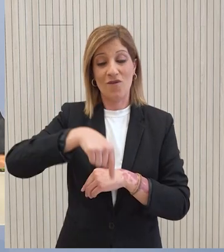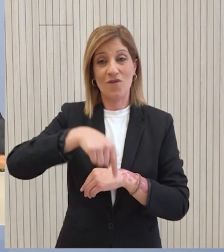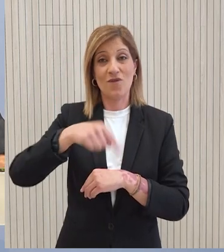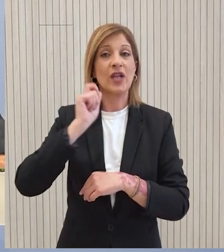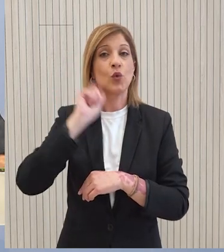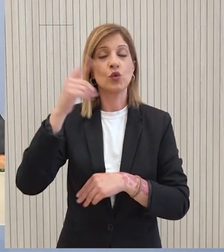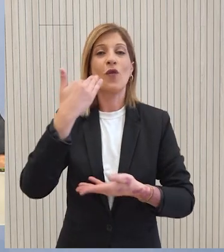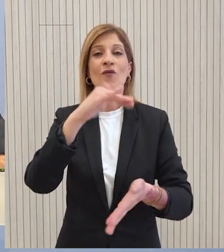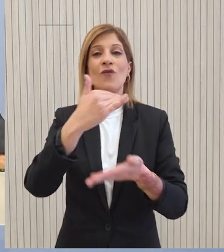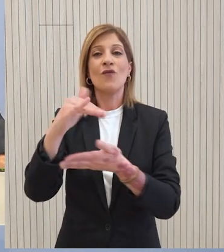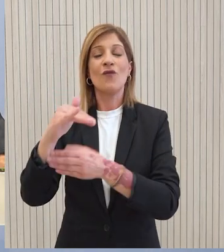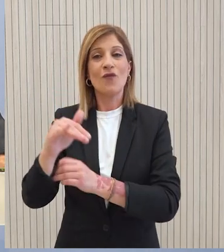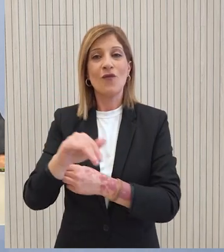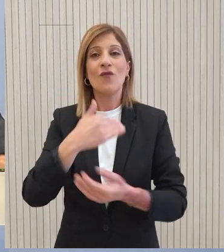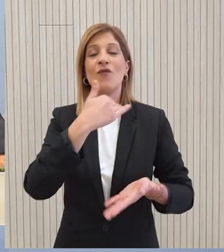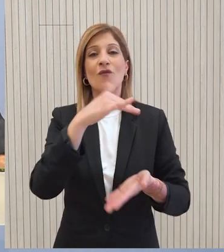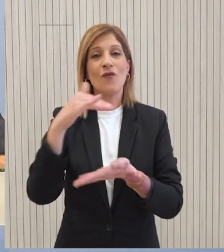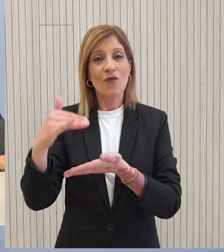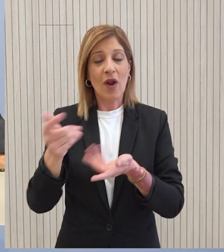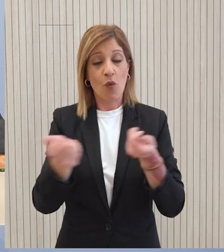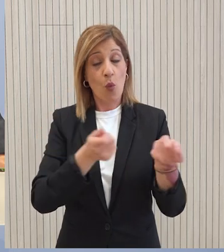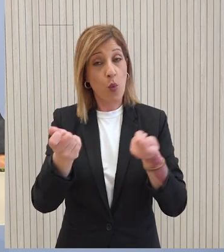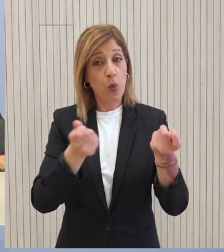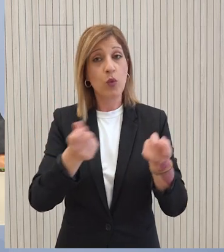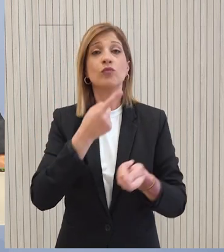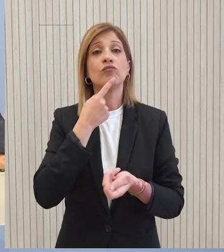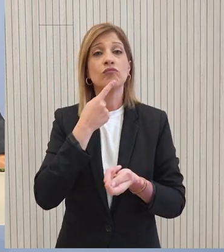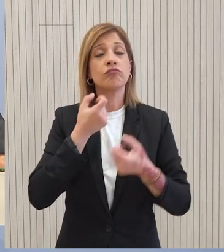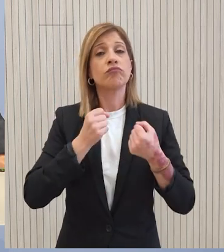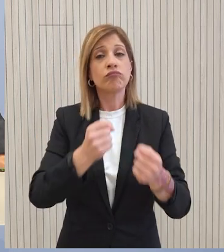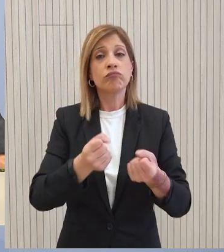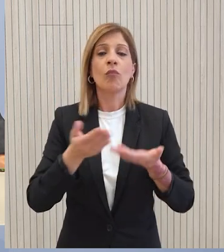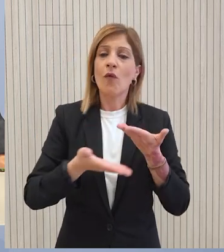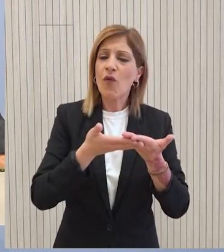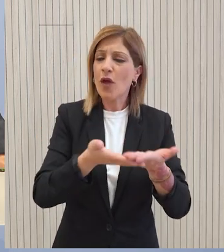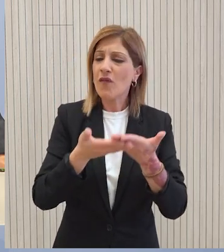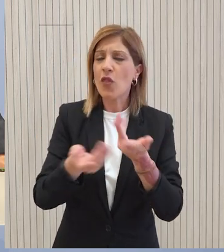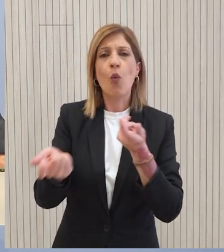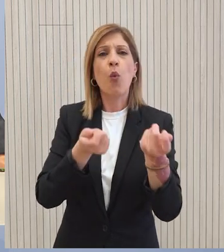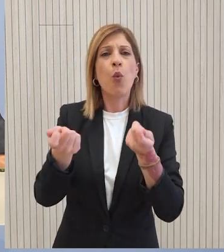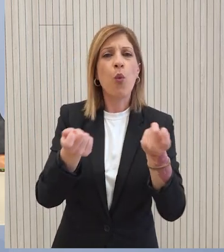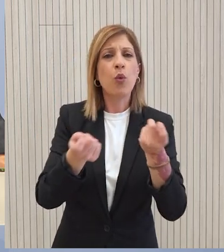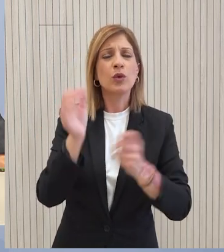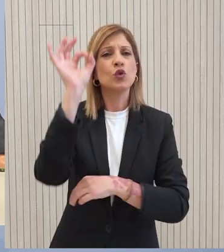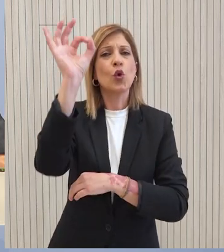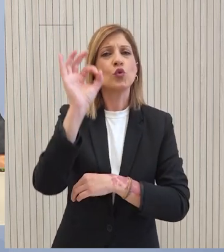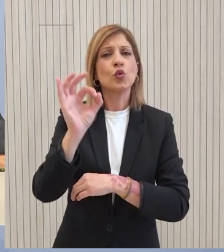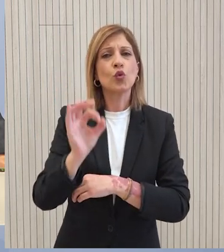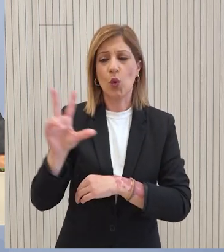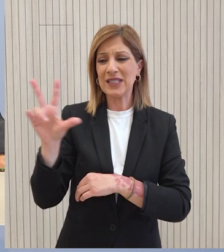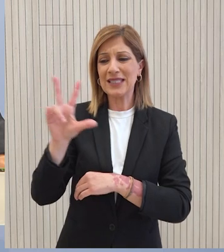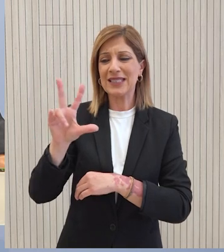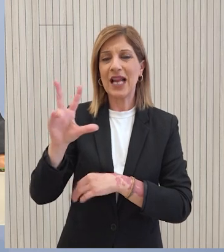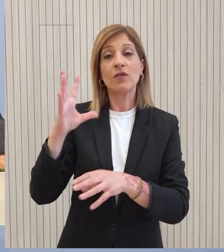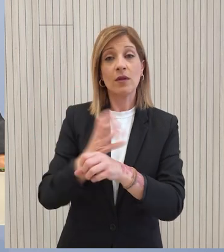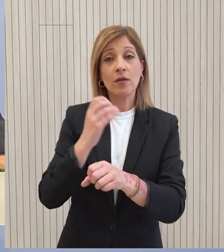ετήσιων βραβείων που απονέμισε προσωπικότητες και οργανισμούς, που με τη δράση τους συνεισφέρουν ουσιαστικά στην επίτευξη των στόχων της Συνέλευσης,